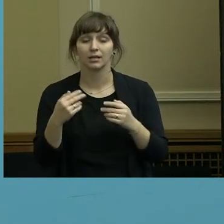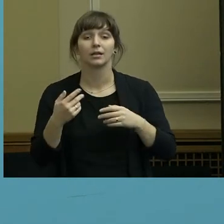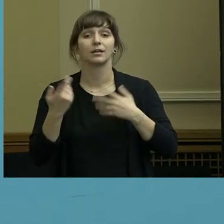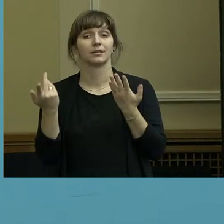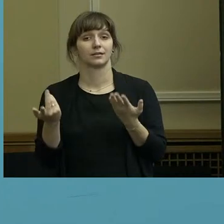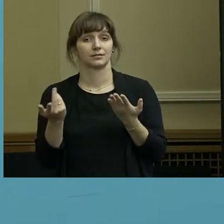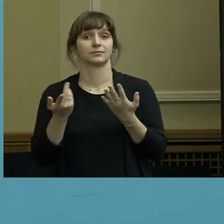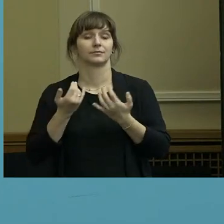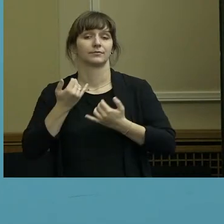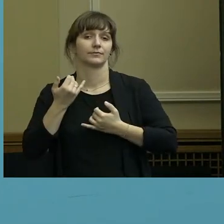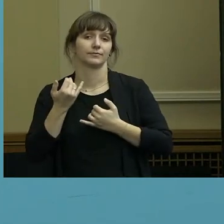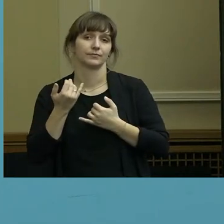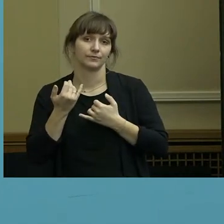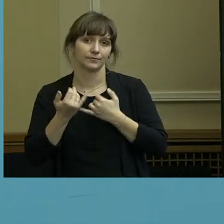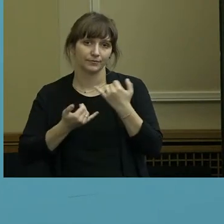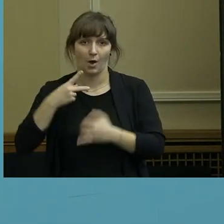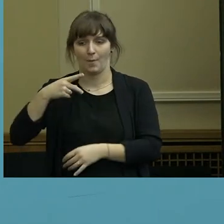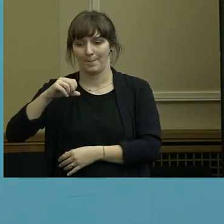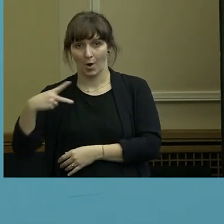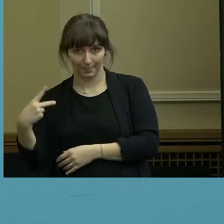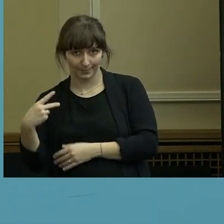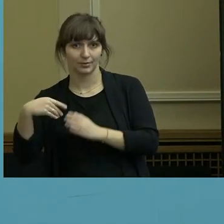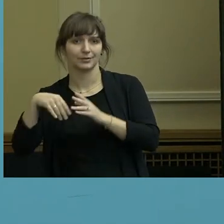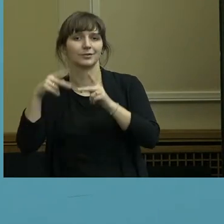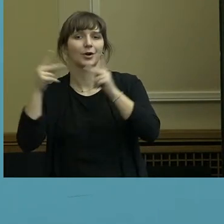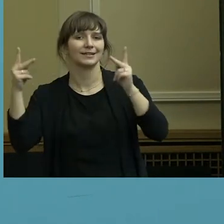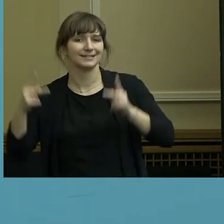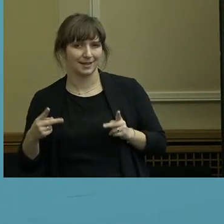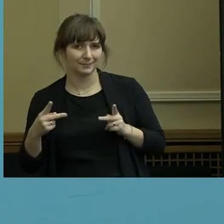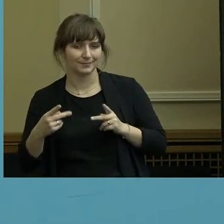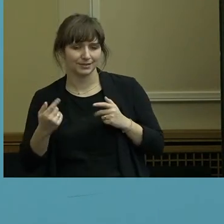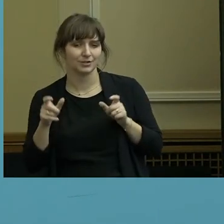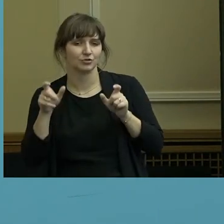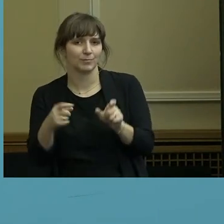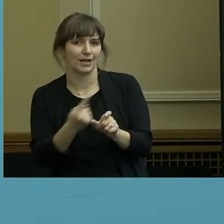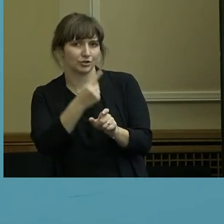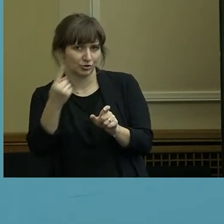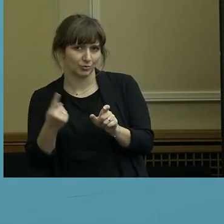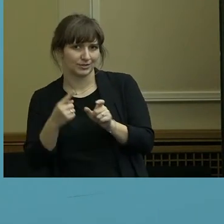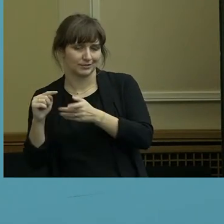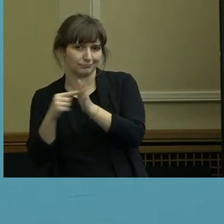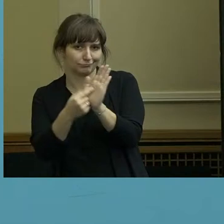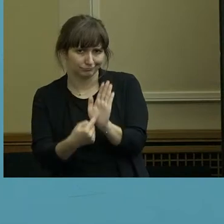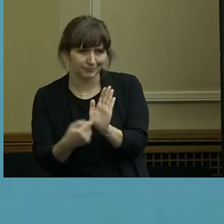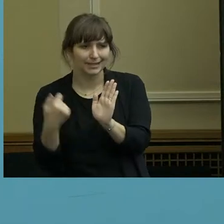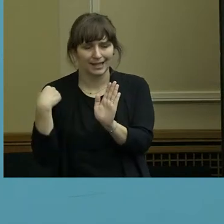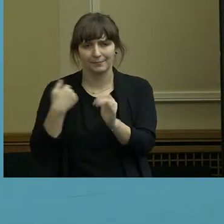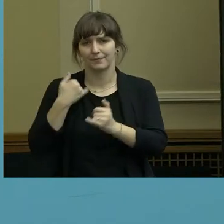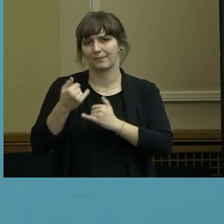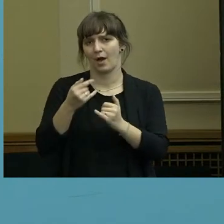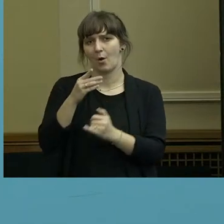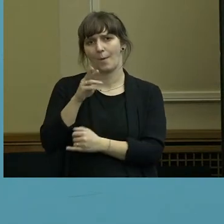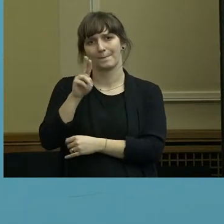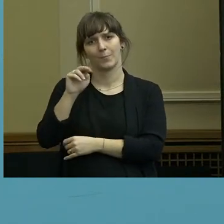Frau, das Ressort von Frau Popp vorgelegt hat, auf das Frau Bruns gerade Stellung genommen hat,